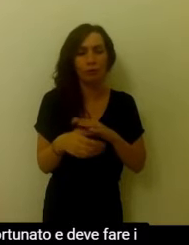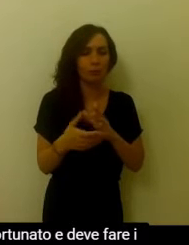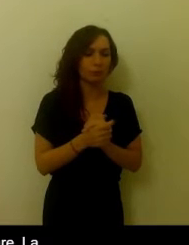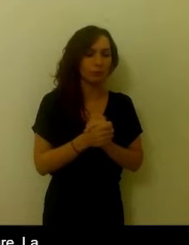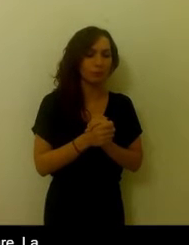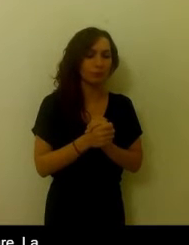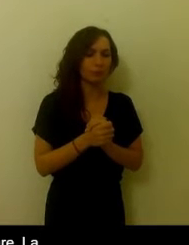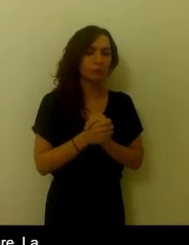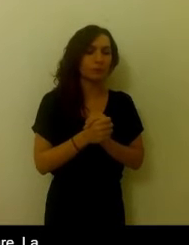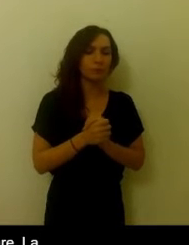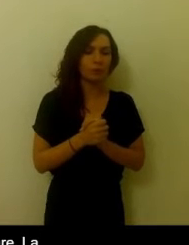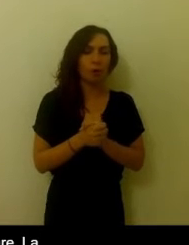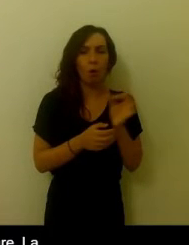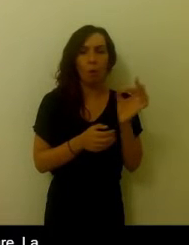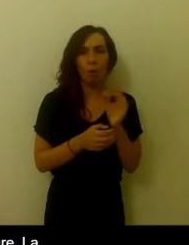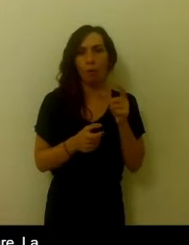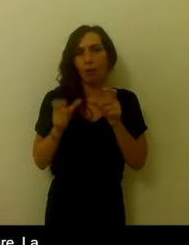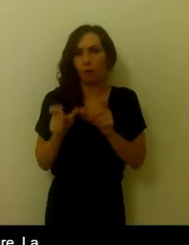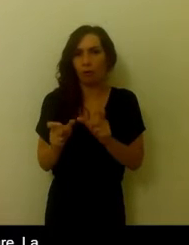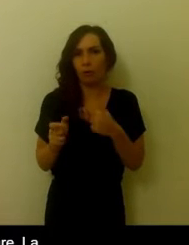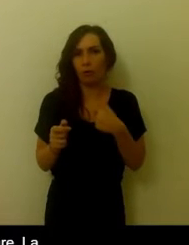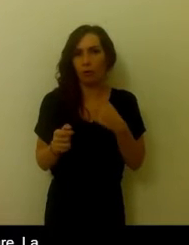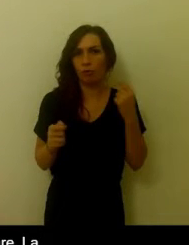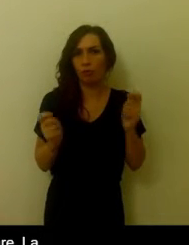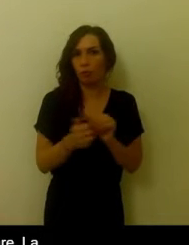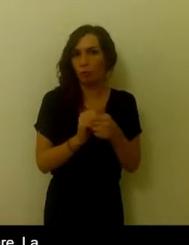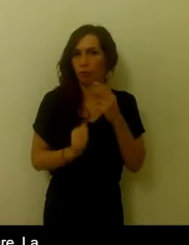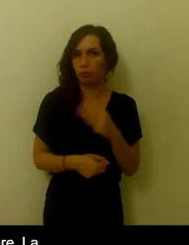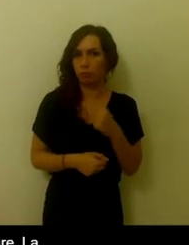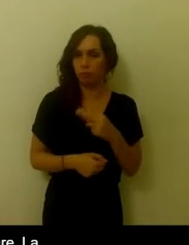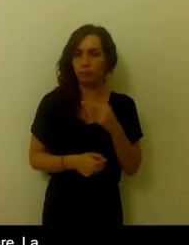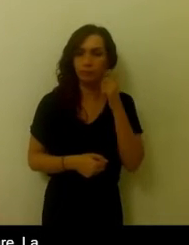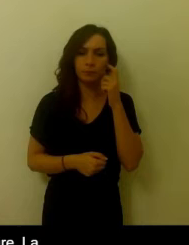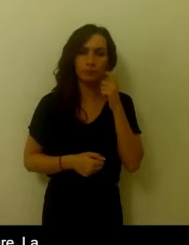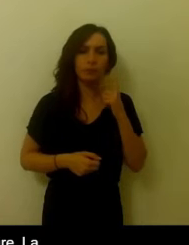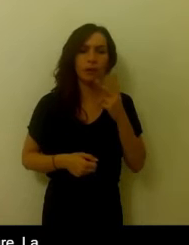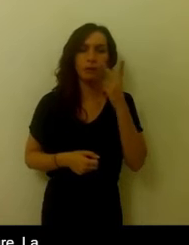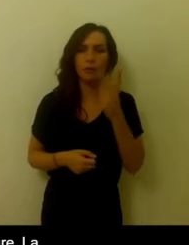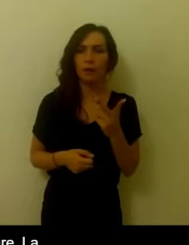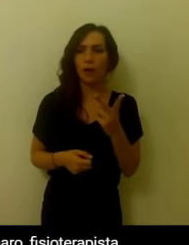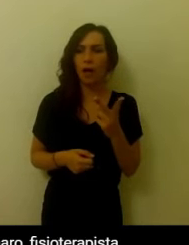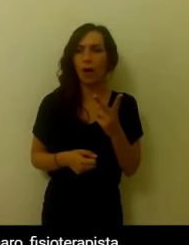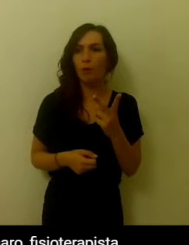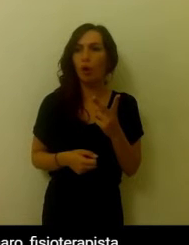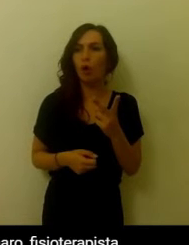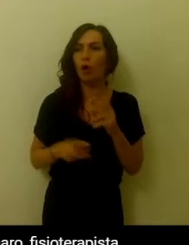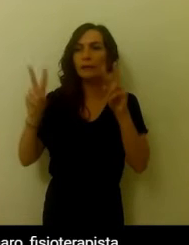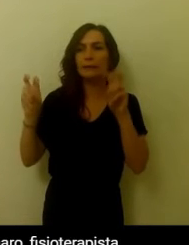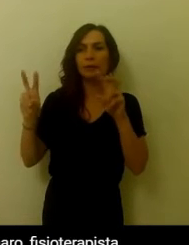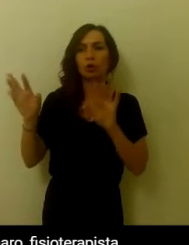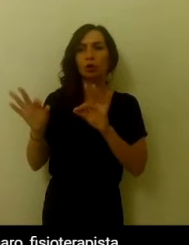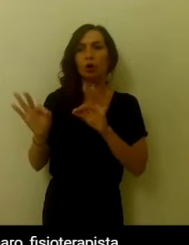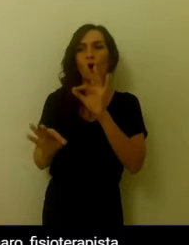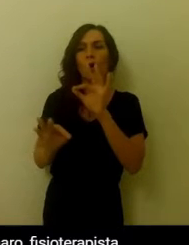mancata. Vediamo quindi come si può affrontare il discorso della riabilitazione del